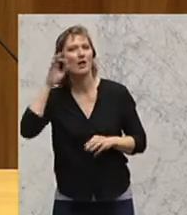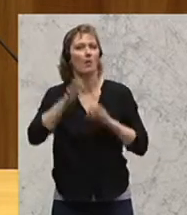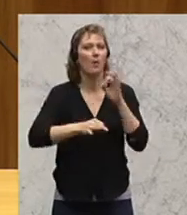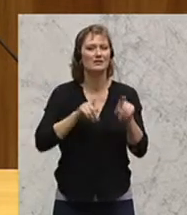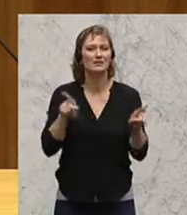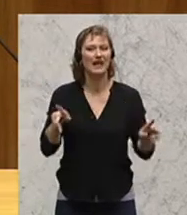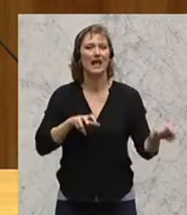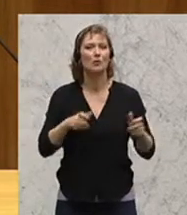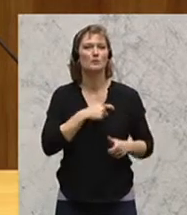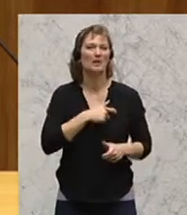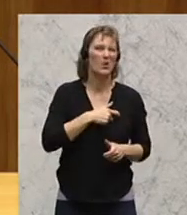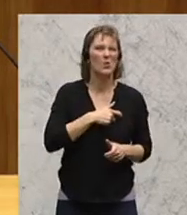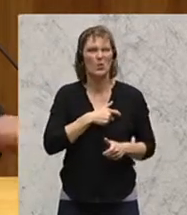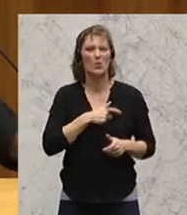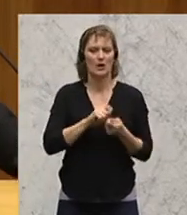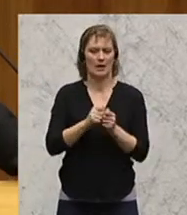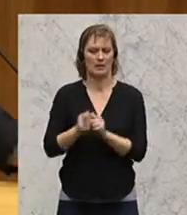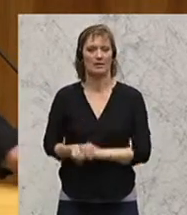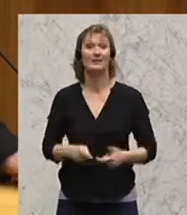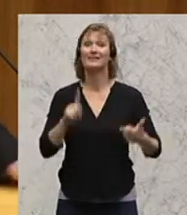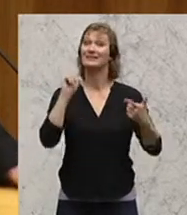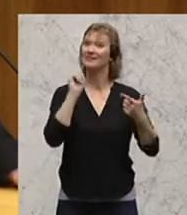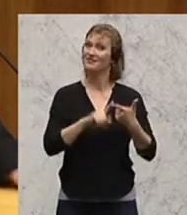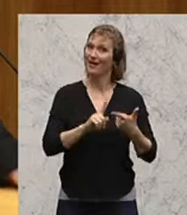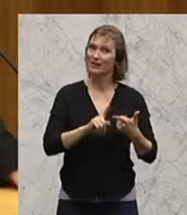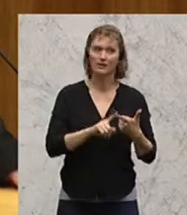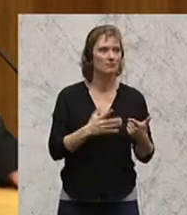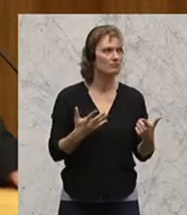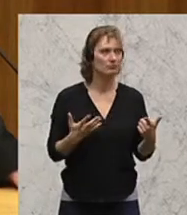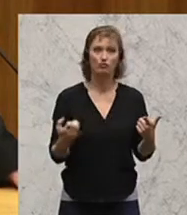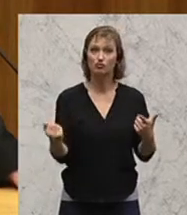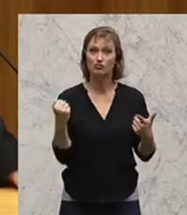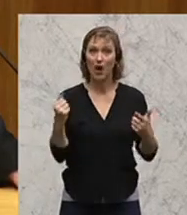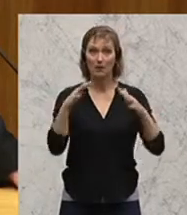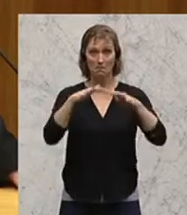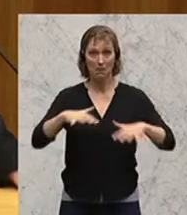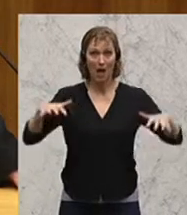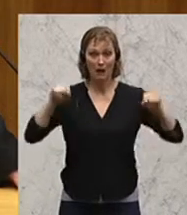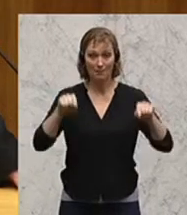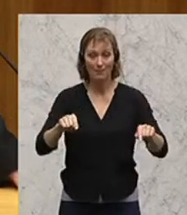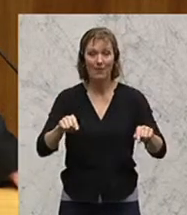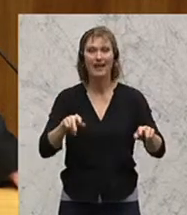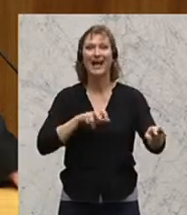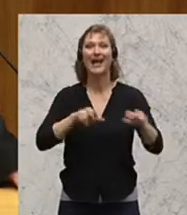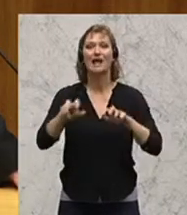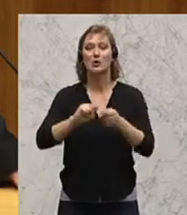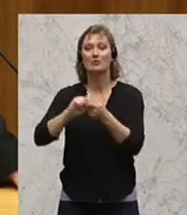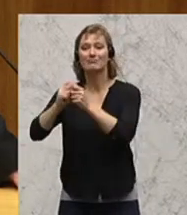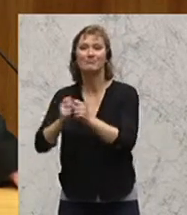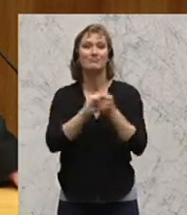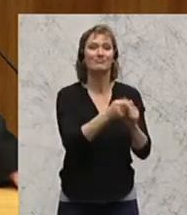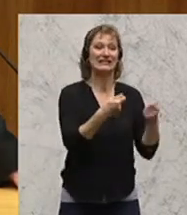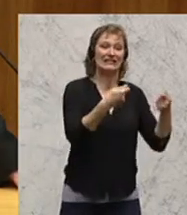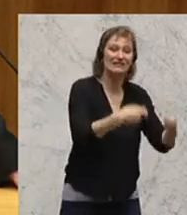Und das Zweite ist, nur starke Parlamente können Regierungen zu besserer